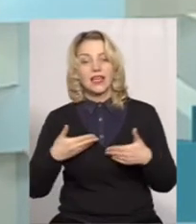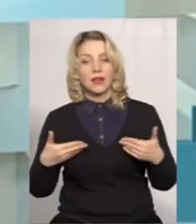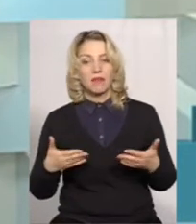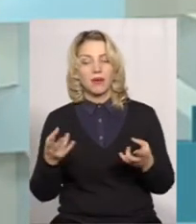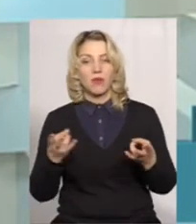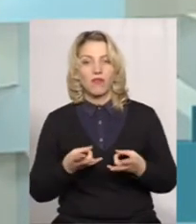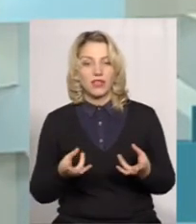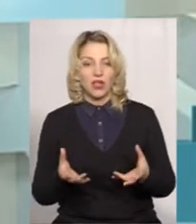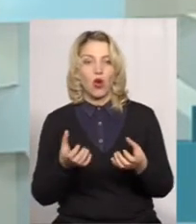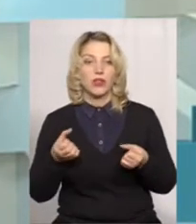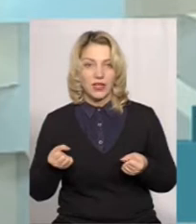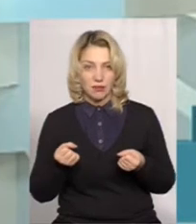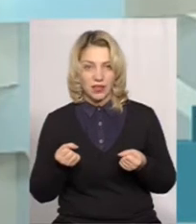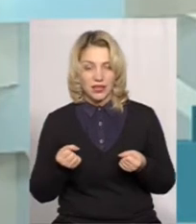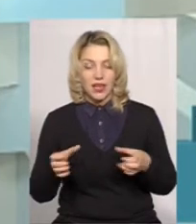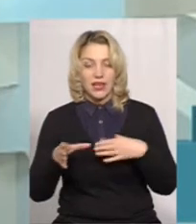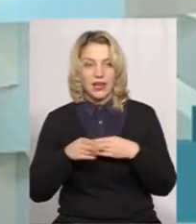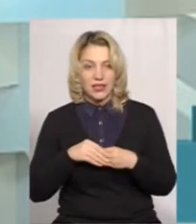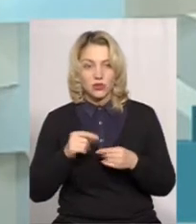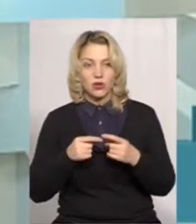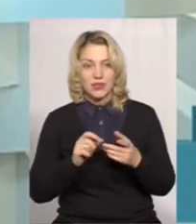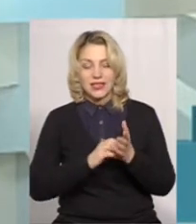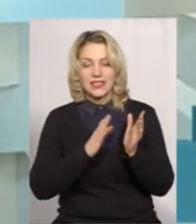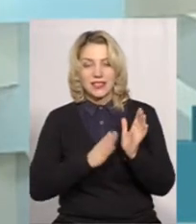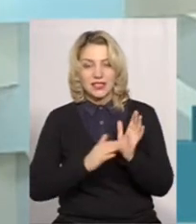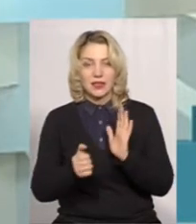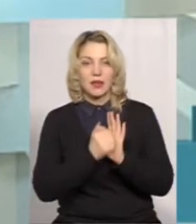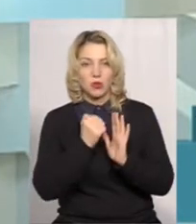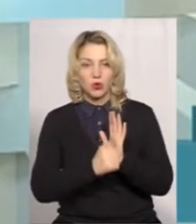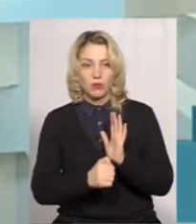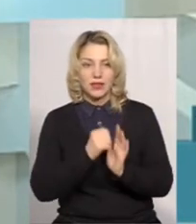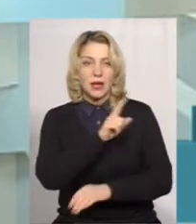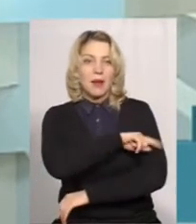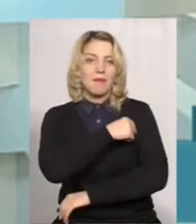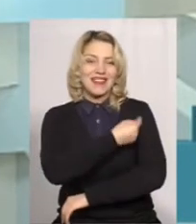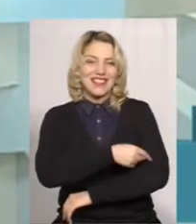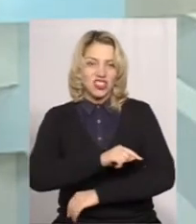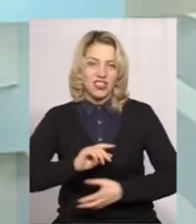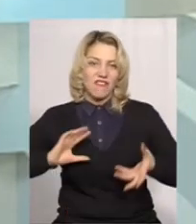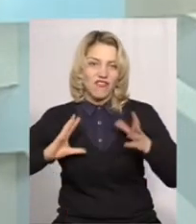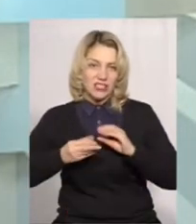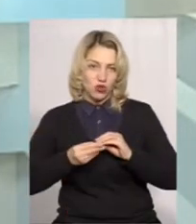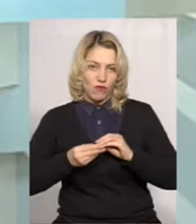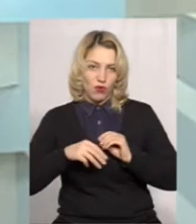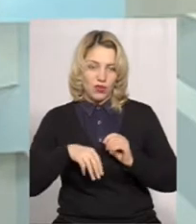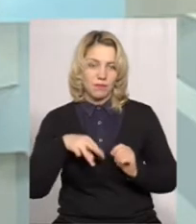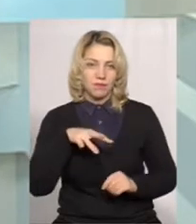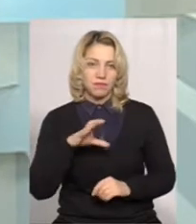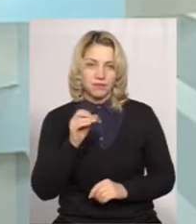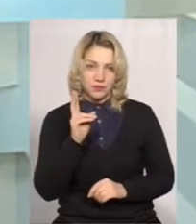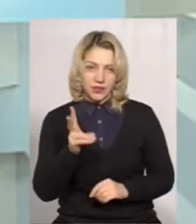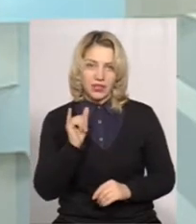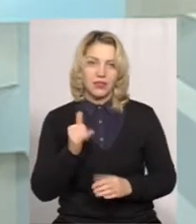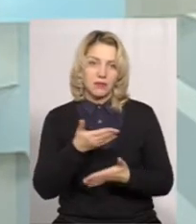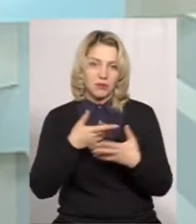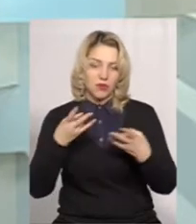маємо отримати разом з реєстраційними документами медичний висновок. Ми маємо